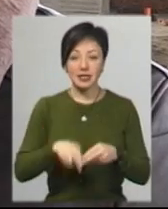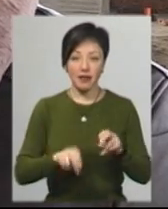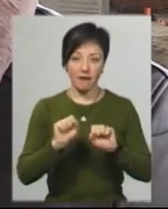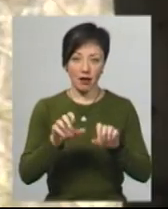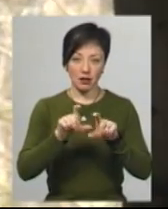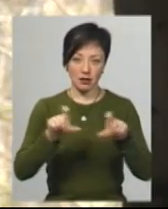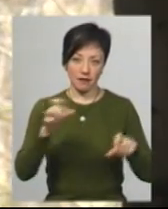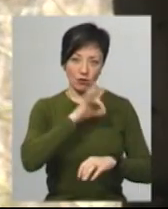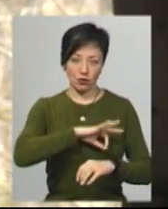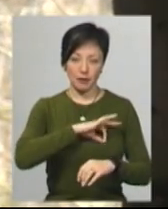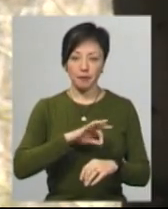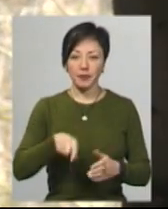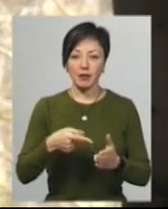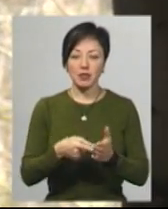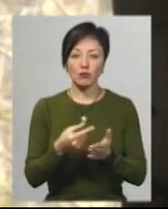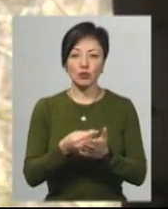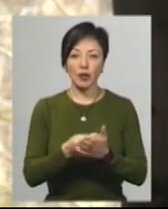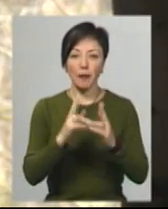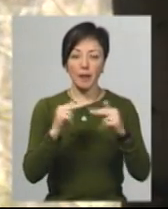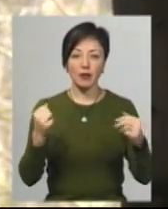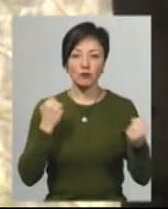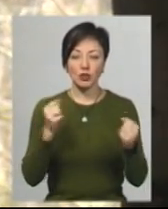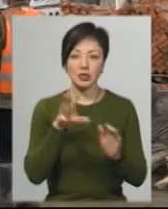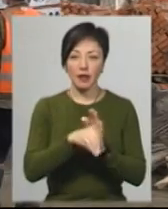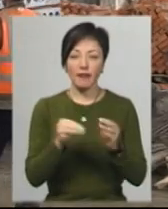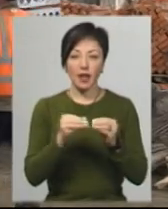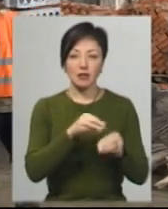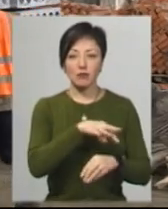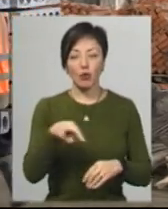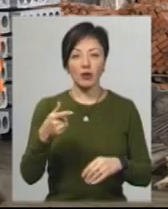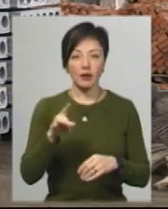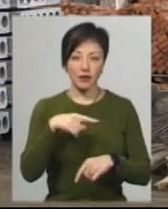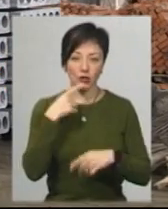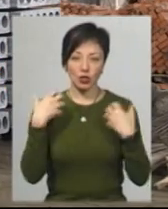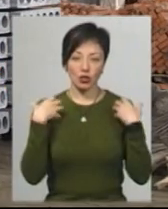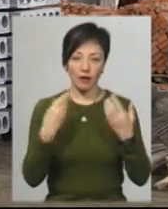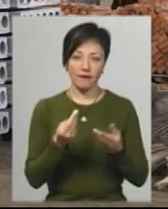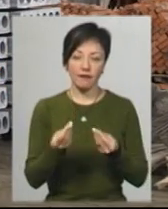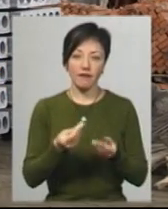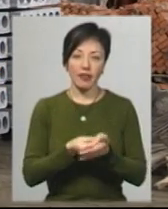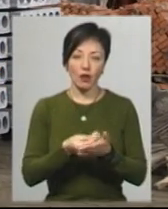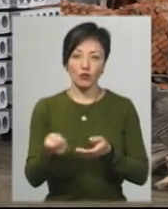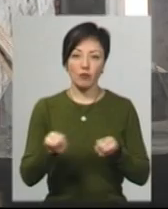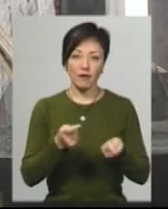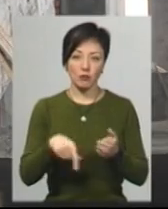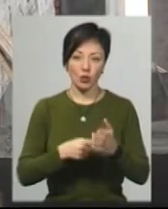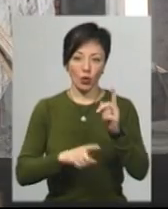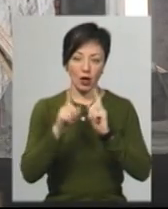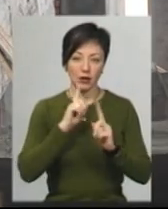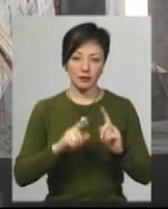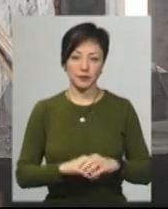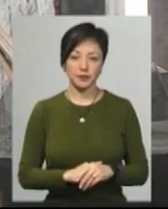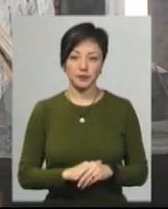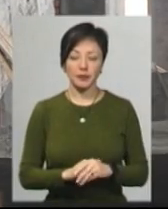об'єкт в експлуатацію. В міський базовий бюджет на Палацпорту закладена сума в 10 мільйонів гривень, каже начальник фінансового управління Хмельницької міської ради Сергій